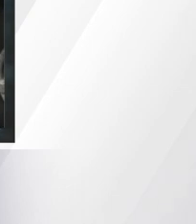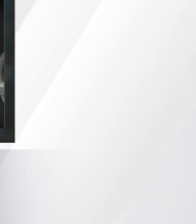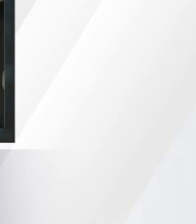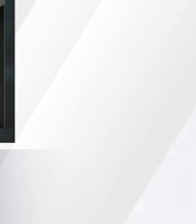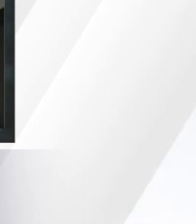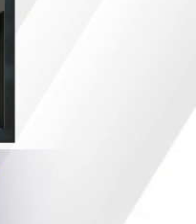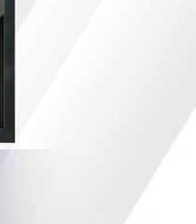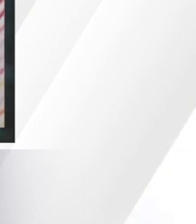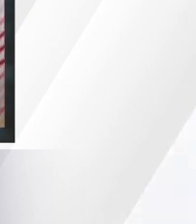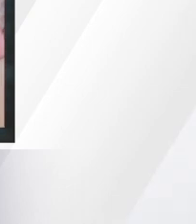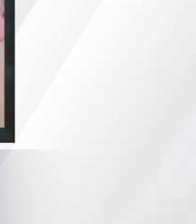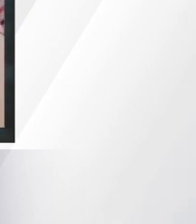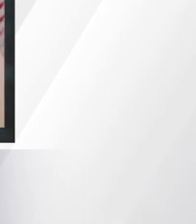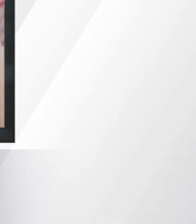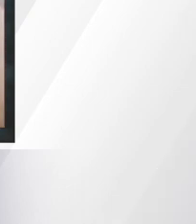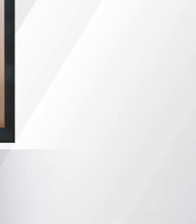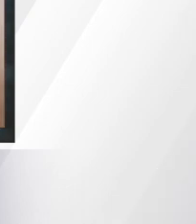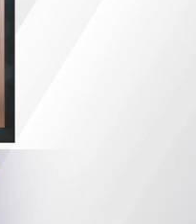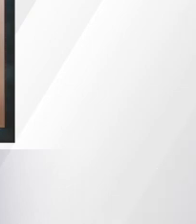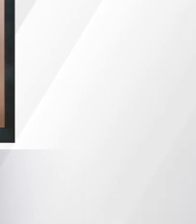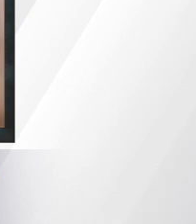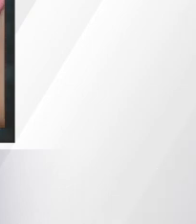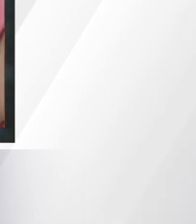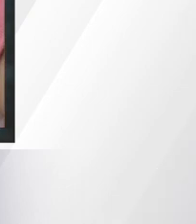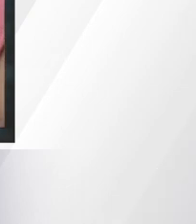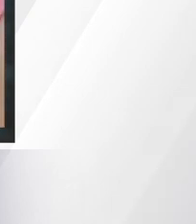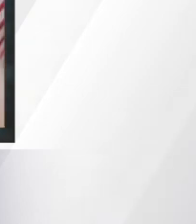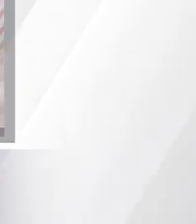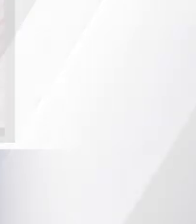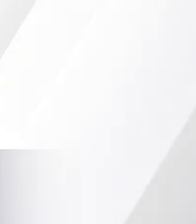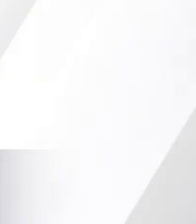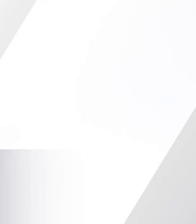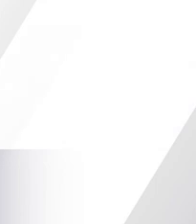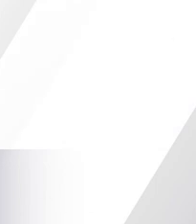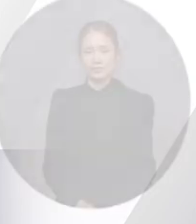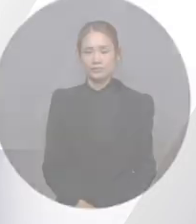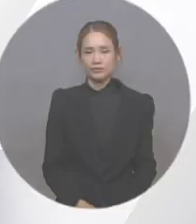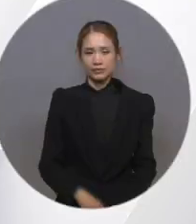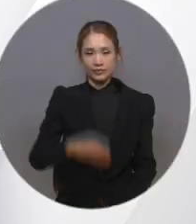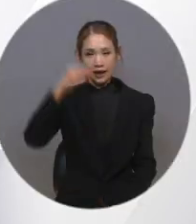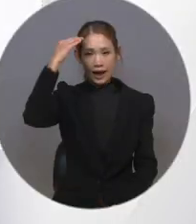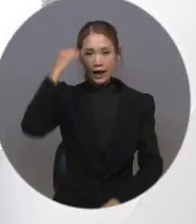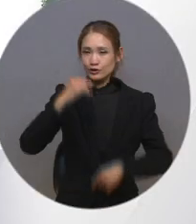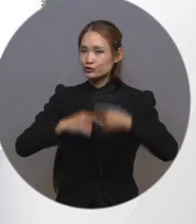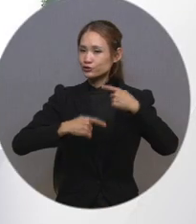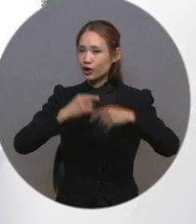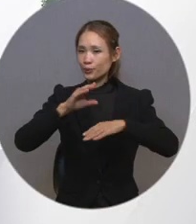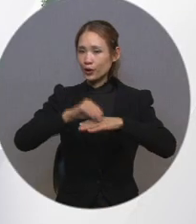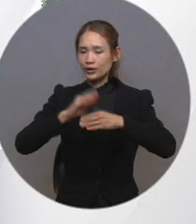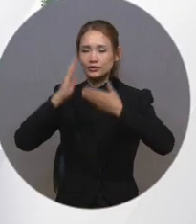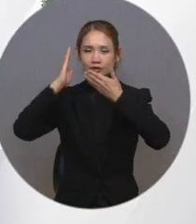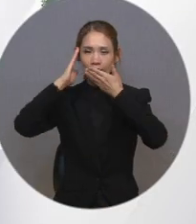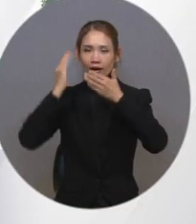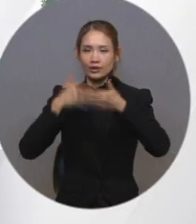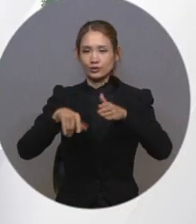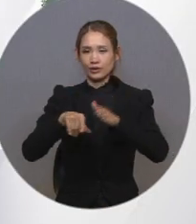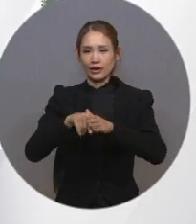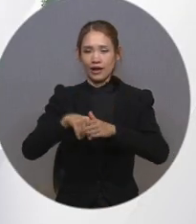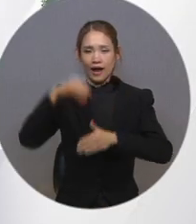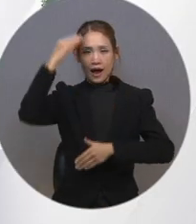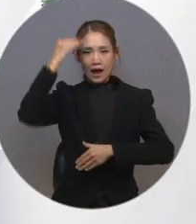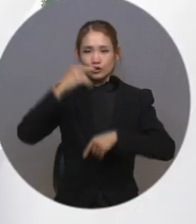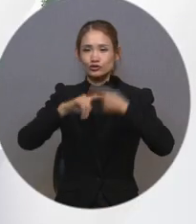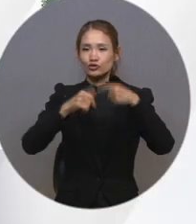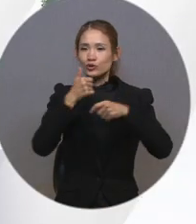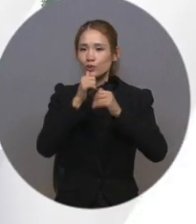아빠가 은선이를 안아 승합차 조수석에 태운다. 한국수어방송은 청각 장애인을 위해 한국수어